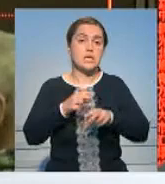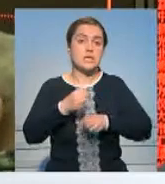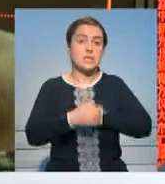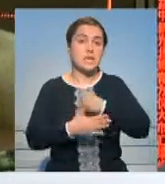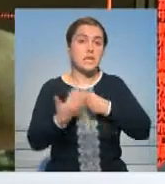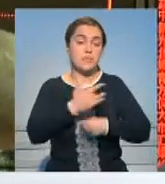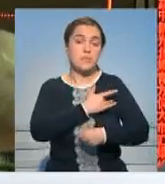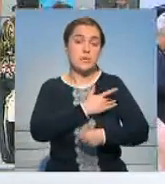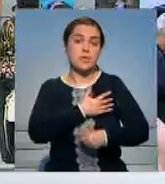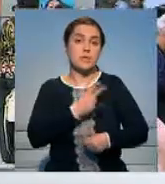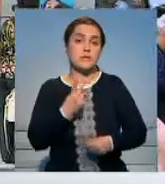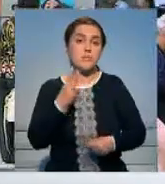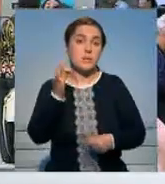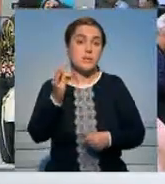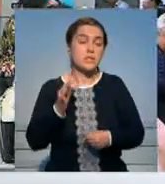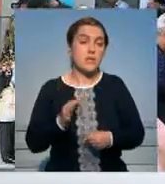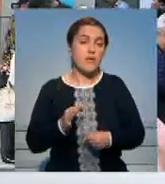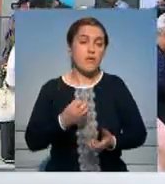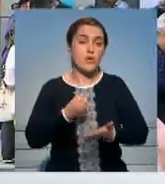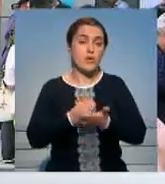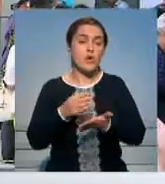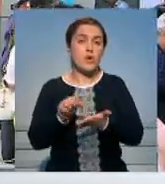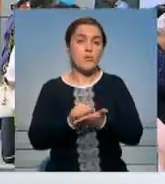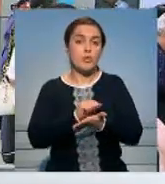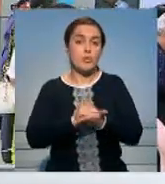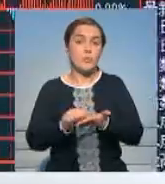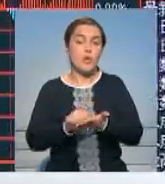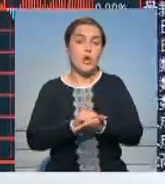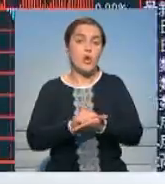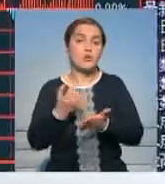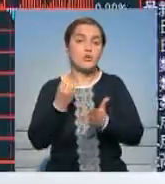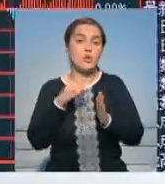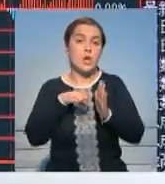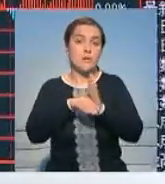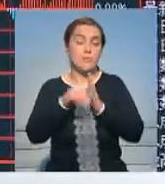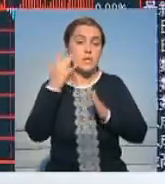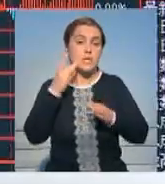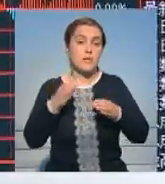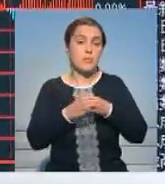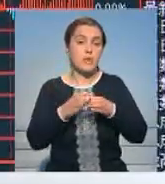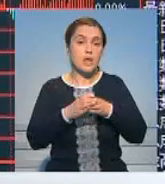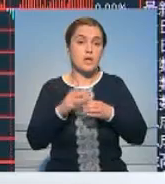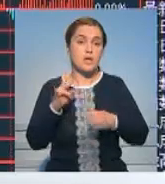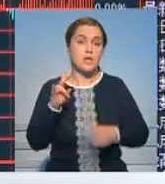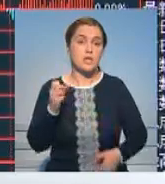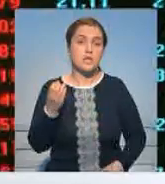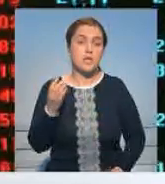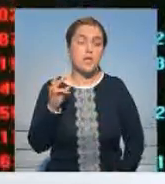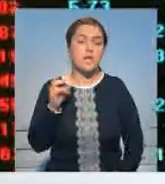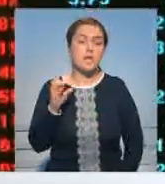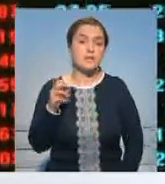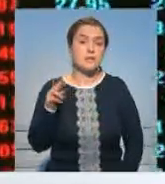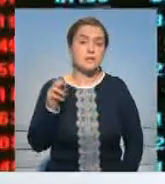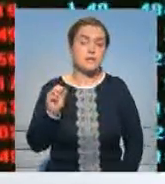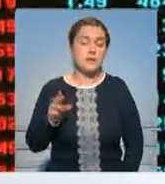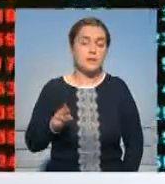центра. Ей принадлежит 25% акций. Еще один из акционеров – американская компания «Насдак».